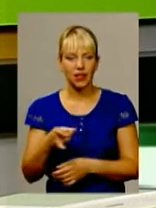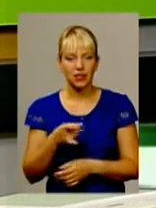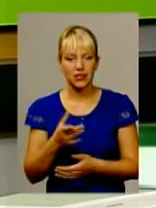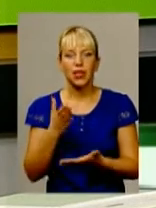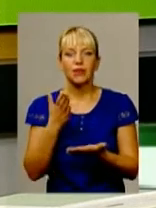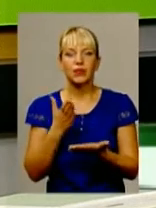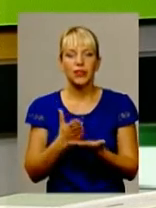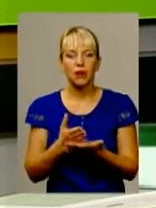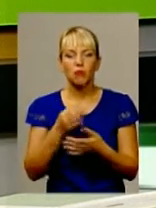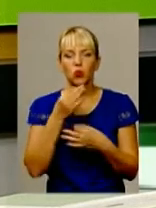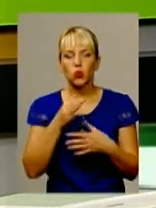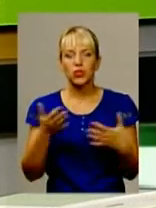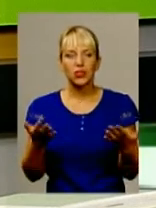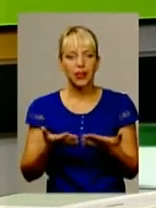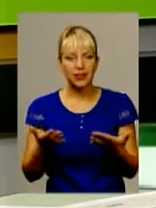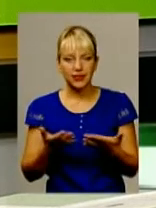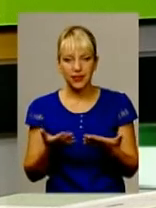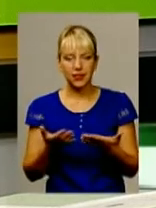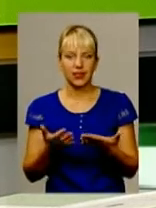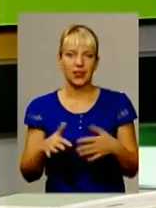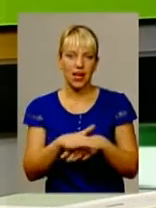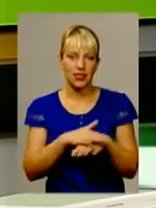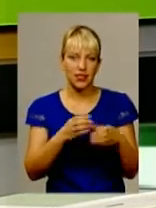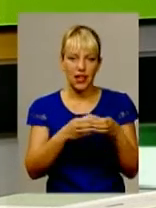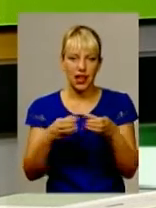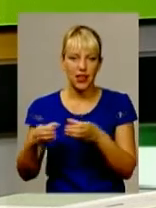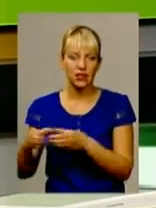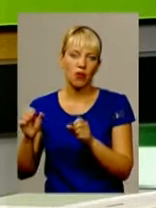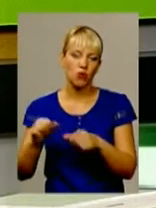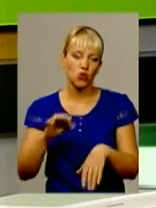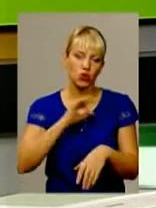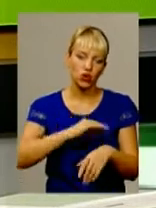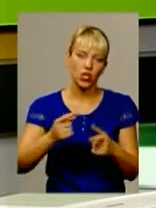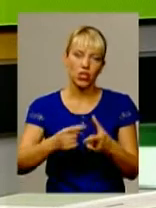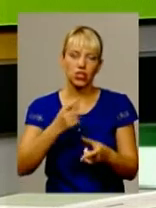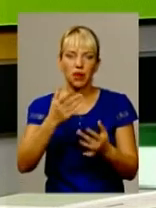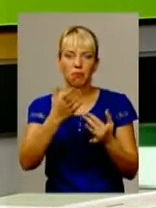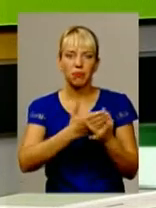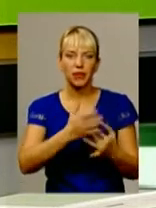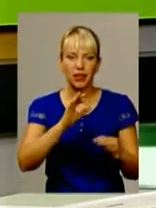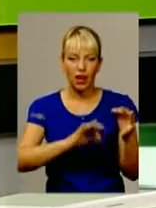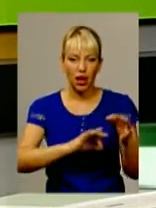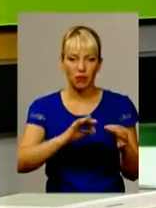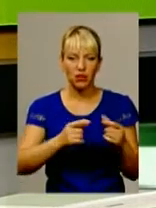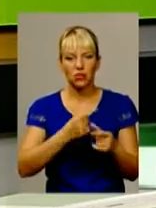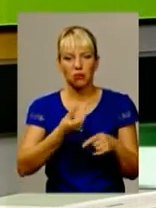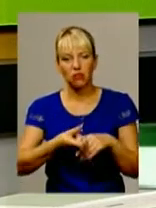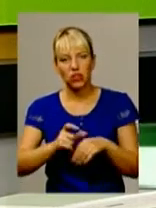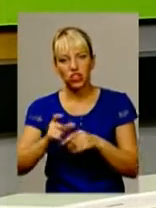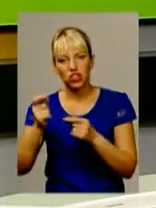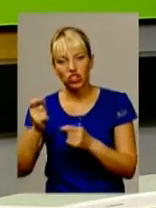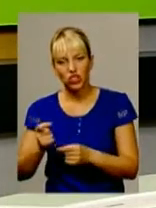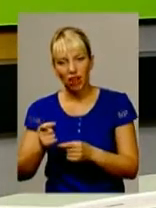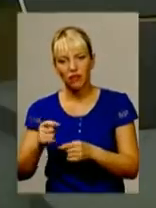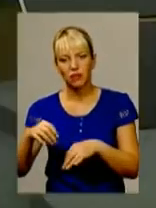прошарок населення може скористатися чи пільгами, чи більш дешевим транспортом,